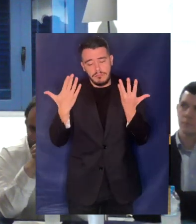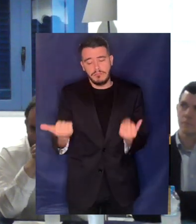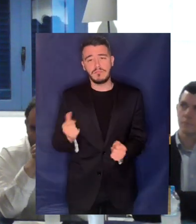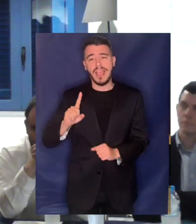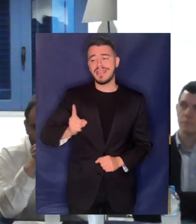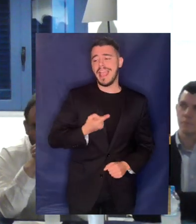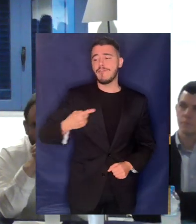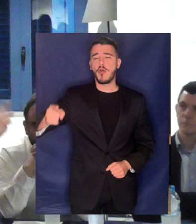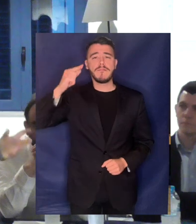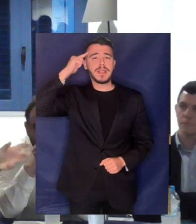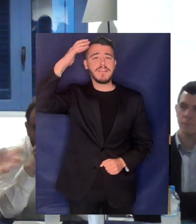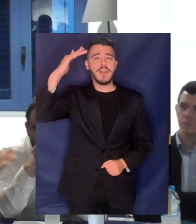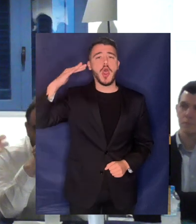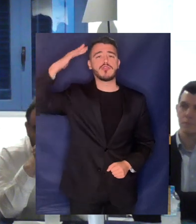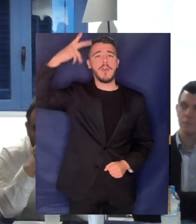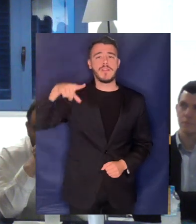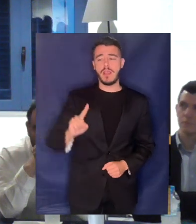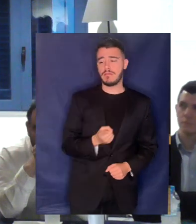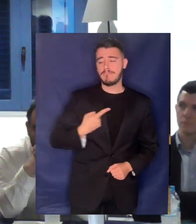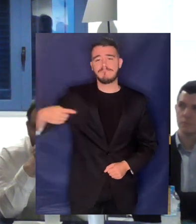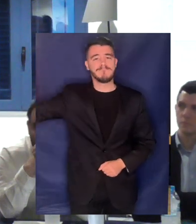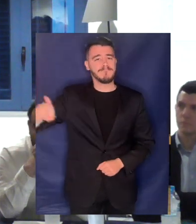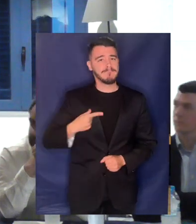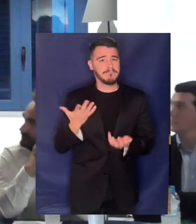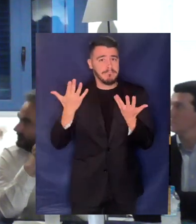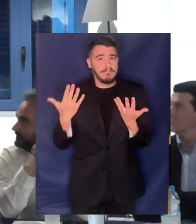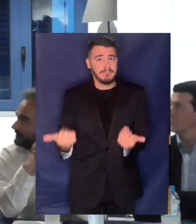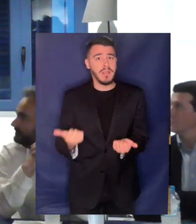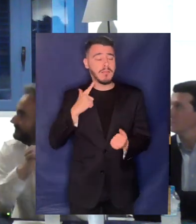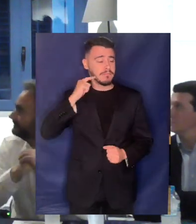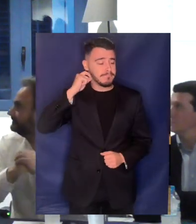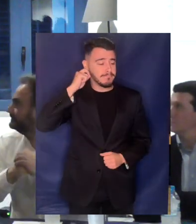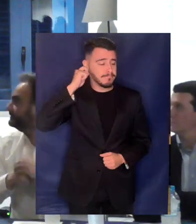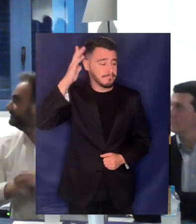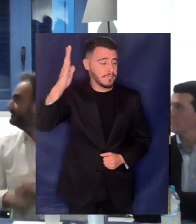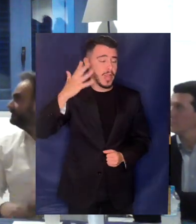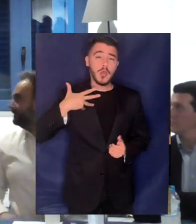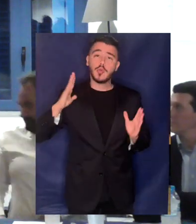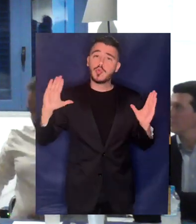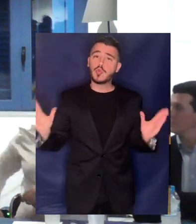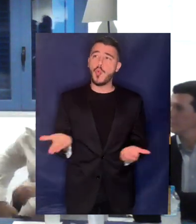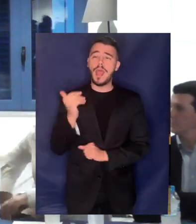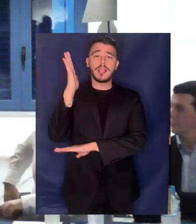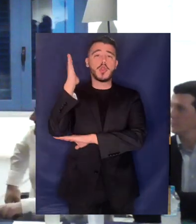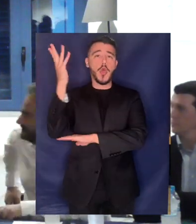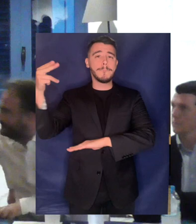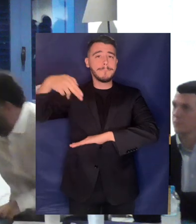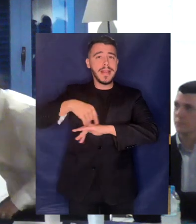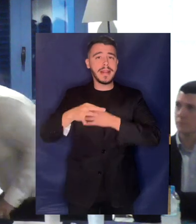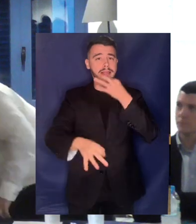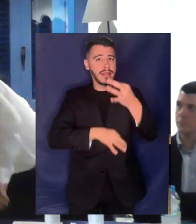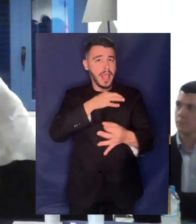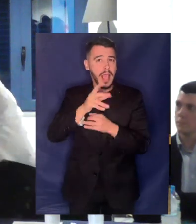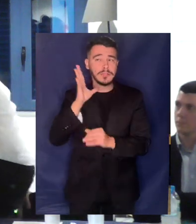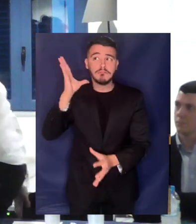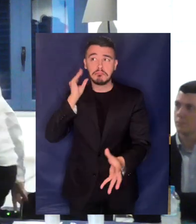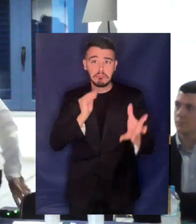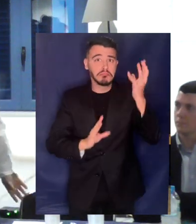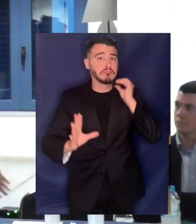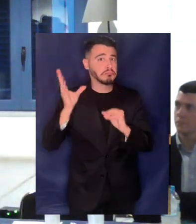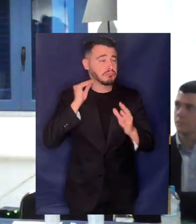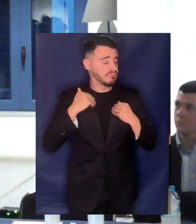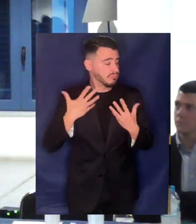νομίζω ότι μέσα από τις εκδηλώσεις αυτές, από τις μελέτες που γίνονται μπορούμε να αποδείξουμε όσα λέμε με